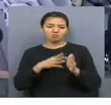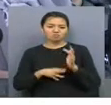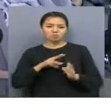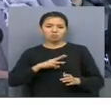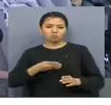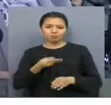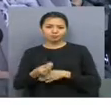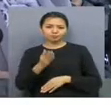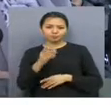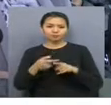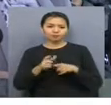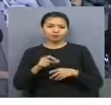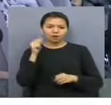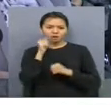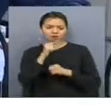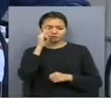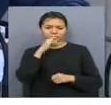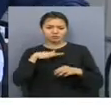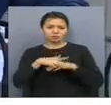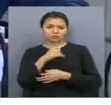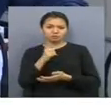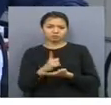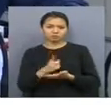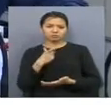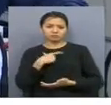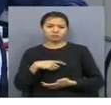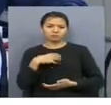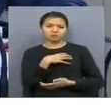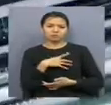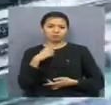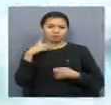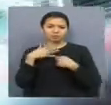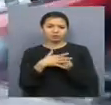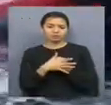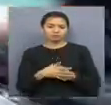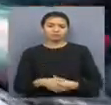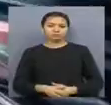сөзбен айтқанда бұл жолдаудан әрбір Қазақстандық өз үшін маңызды тармақтар табады.